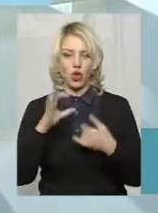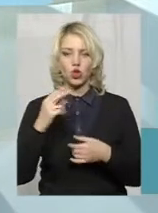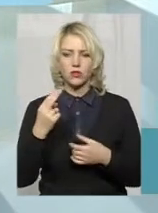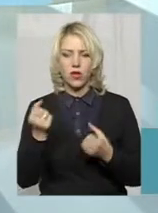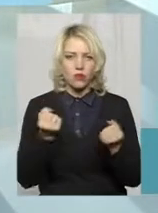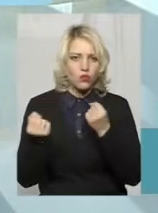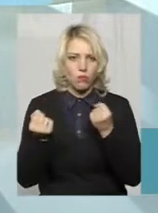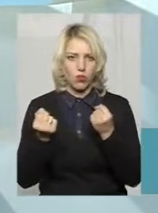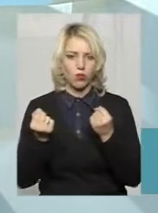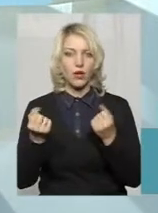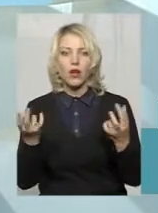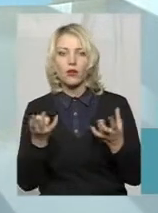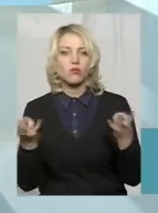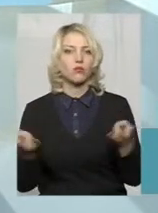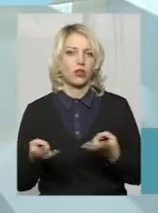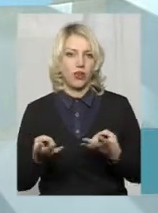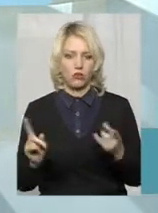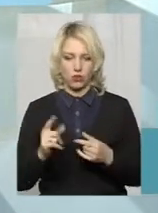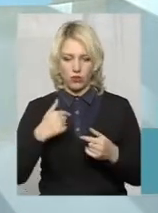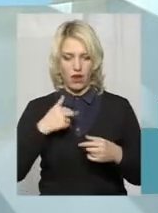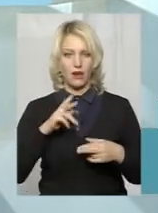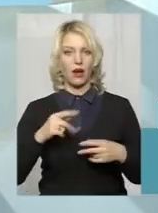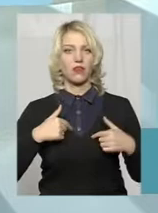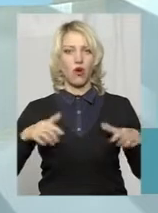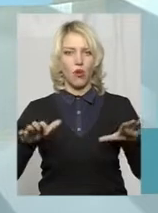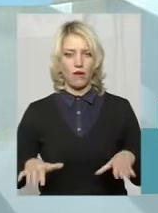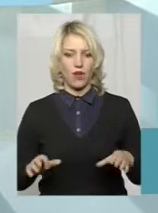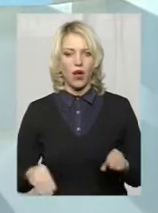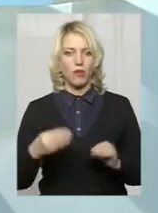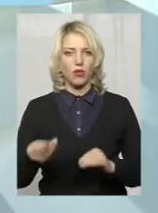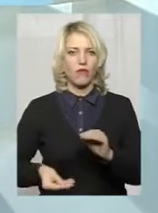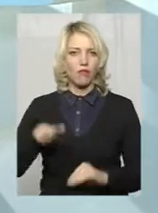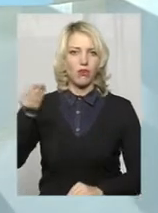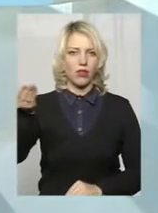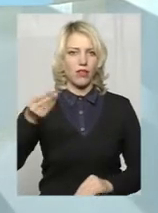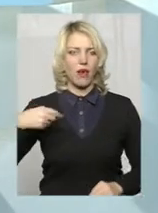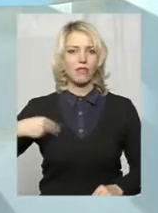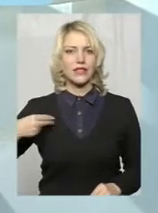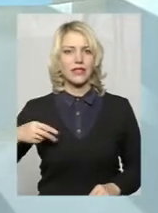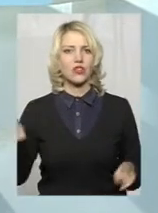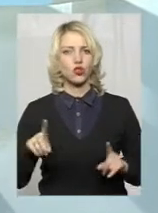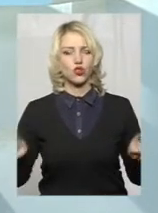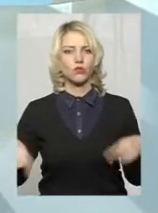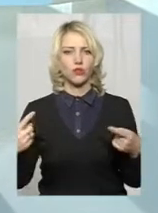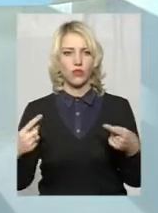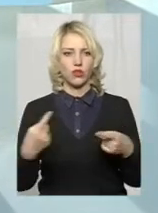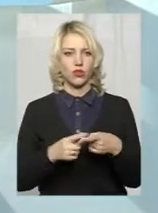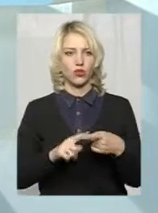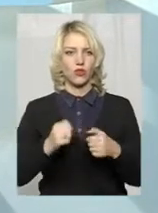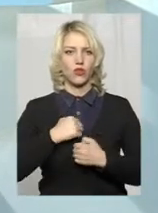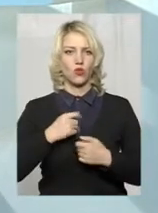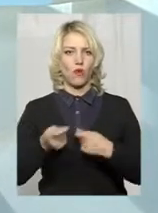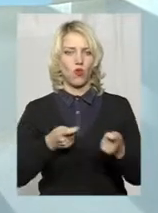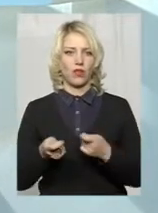або якоїсь потреби, щоб я як голова подавав подання на президента для того, щоб створити цю військову